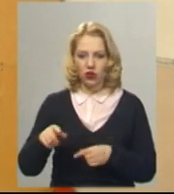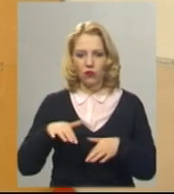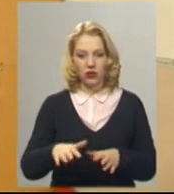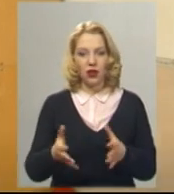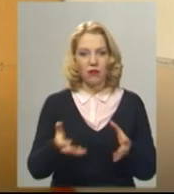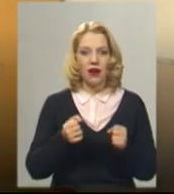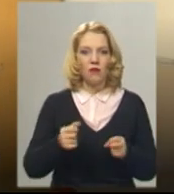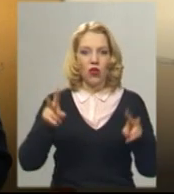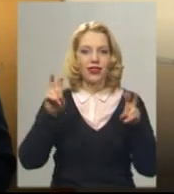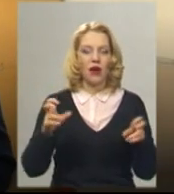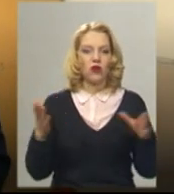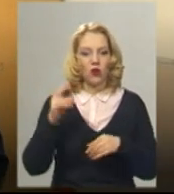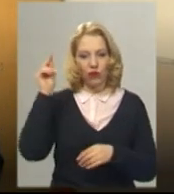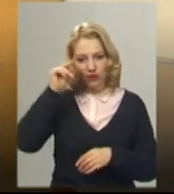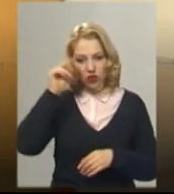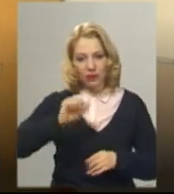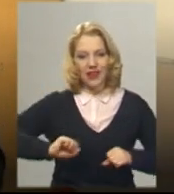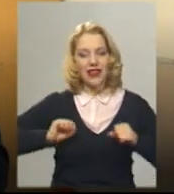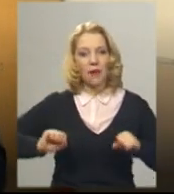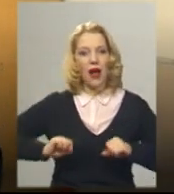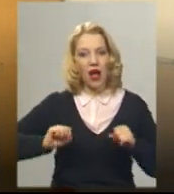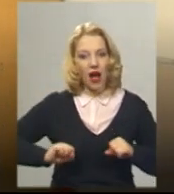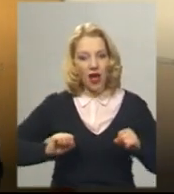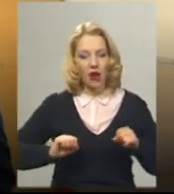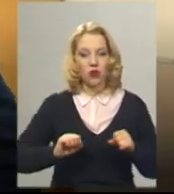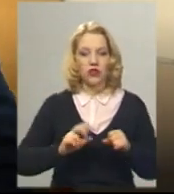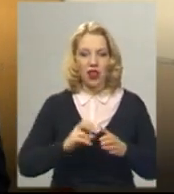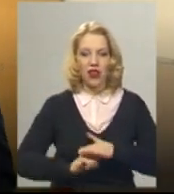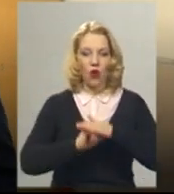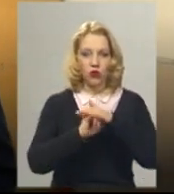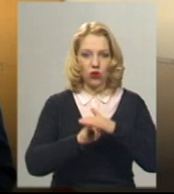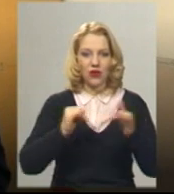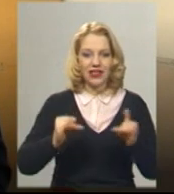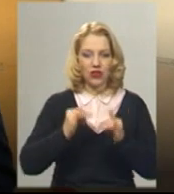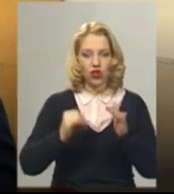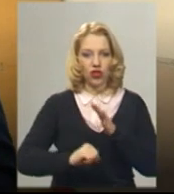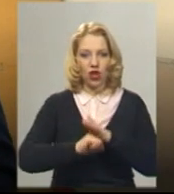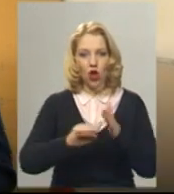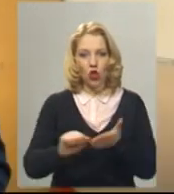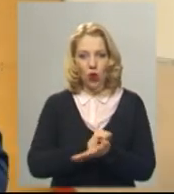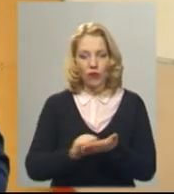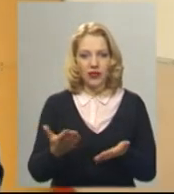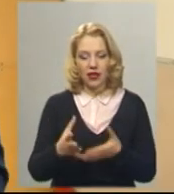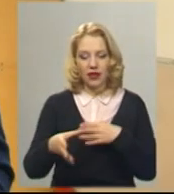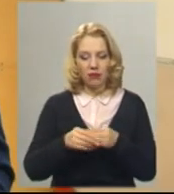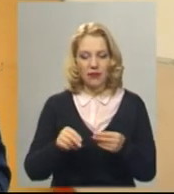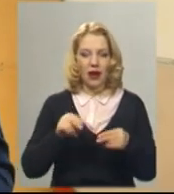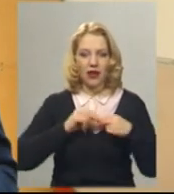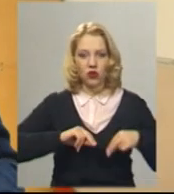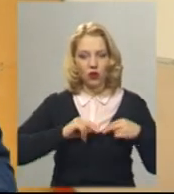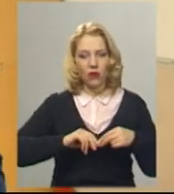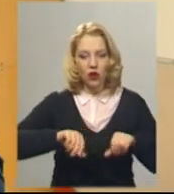вивчаємо, і намагаємося на основі історичних документів, з якими працюємо, змоделювати